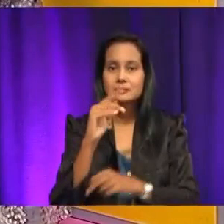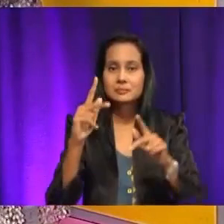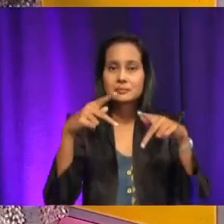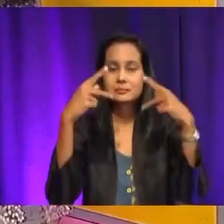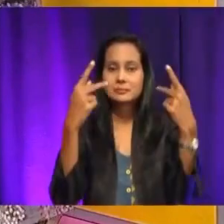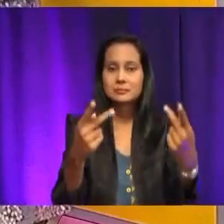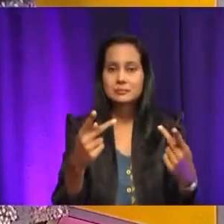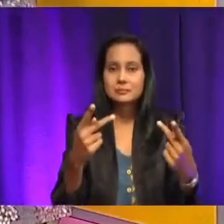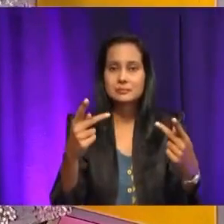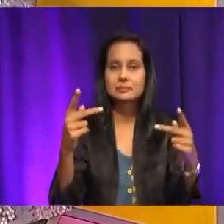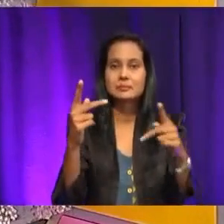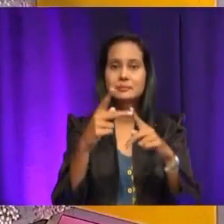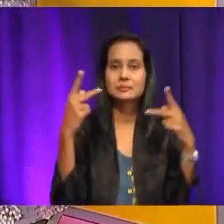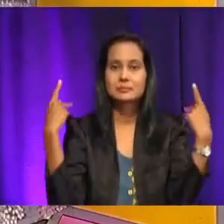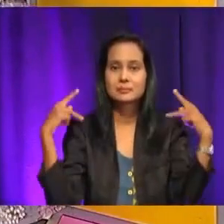kedai dobi layan diri?